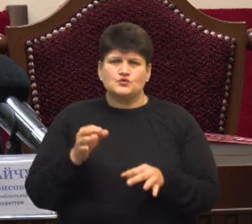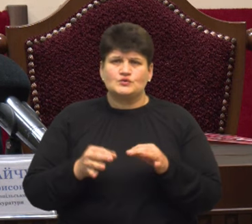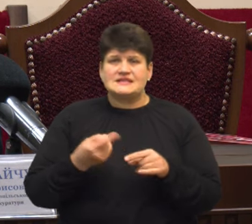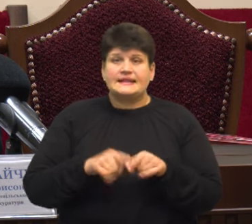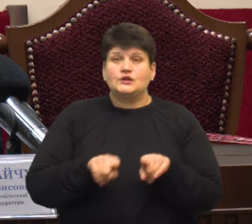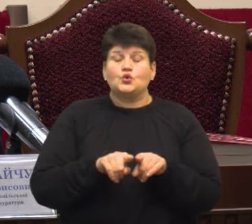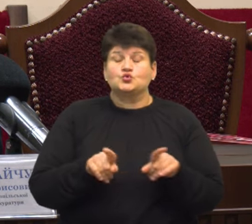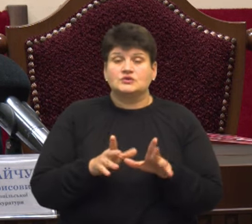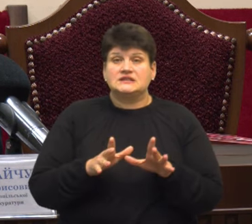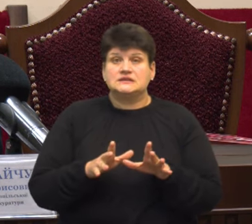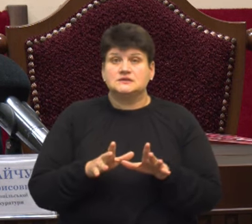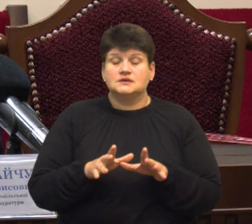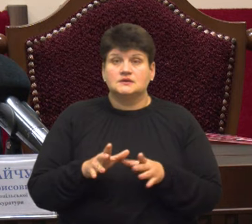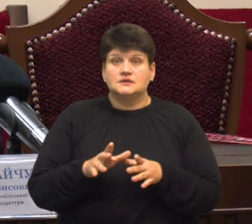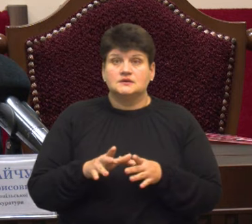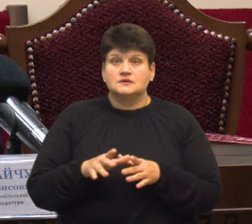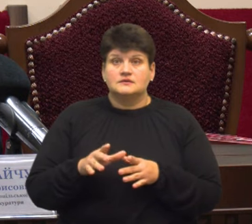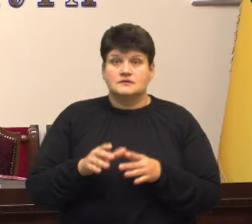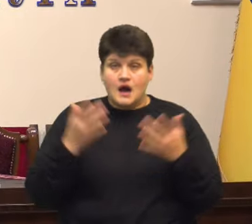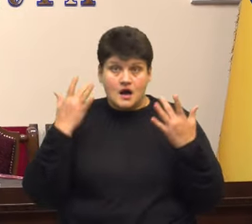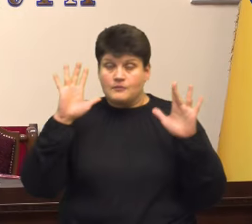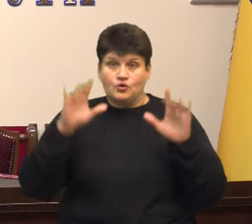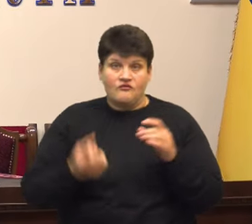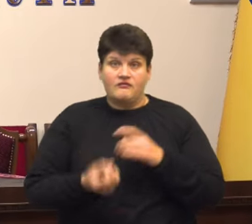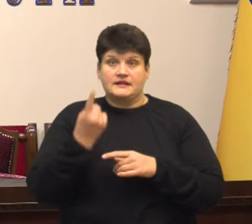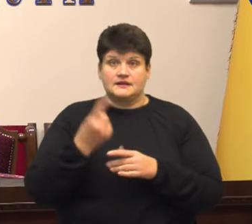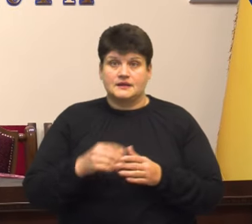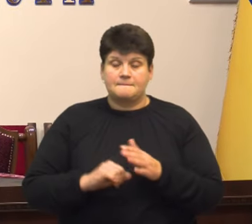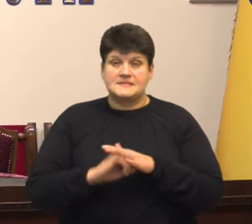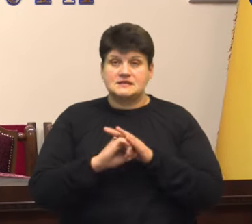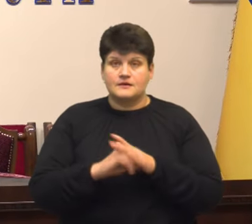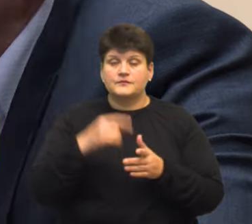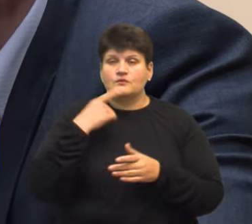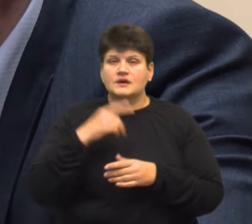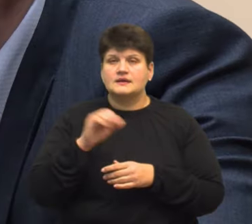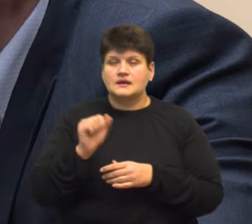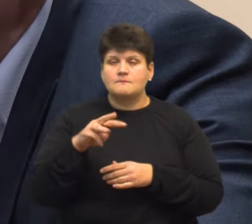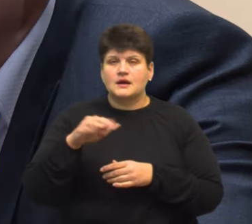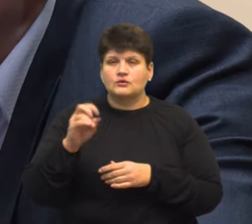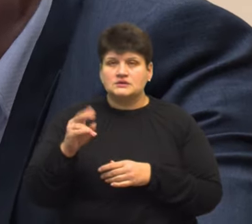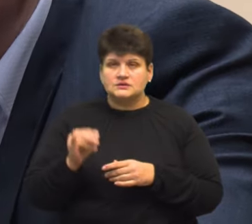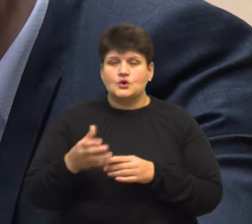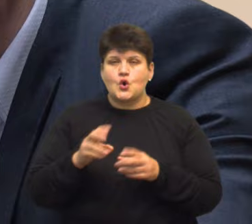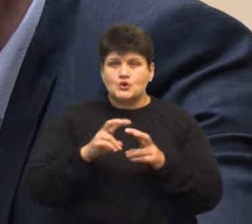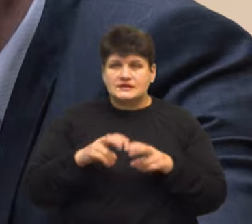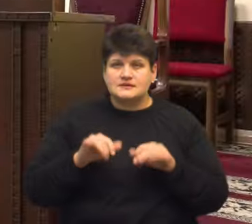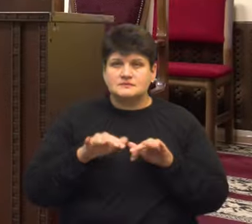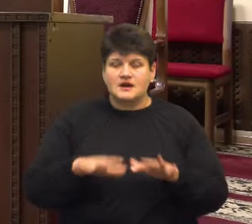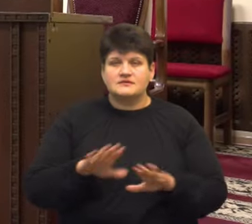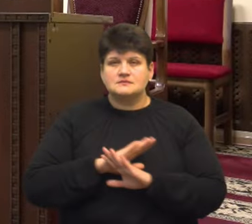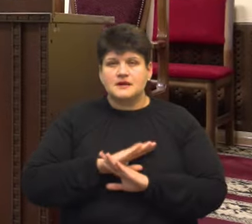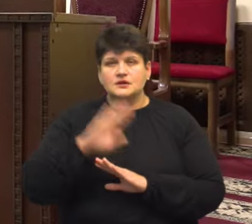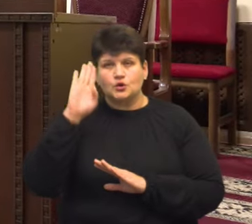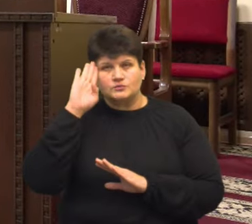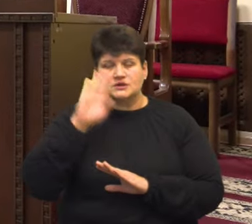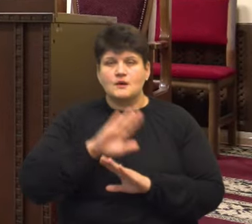якийсь невідкладний обшук, чи там раптово виникли підстави. За словами Андрія Миколайчука, розслідування справи щодо смерті хлопчика, який помер